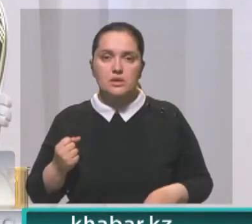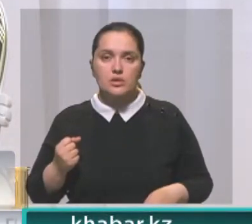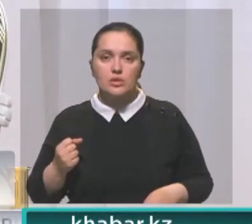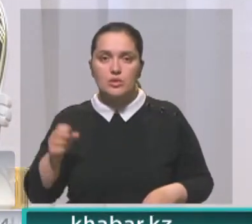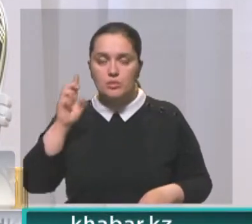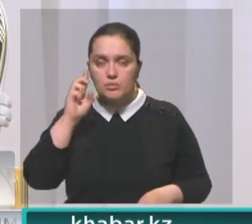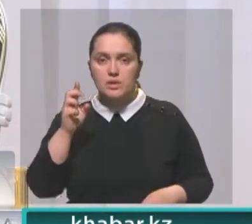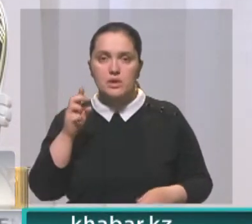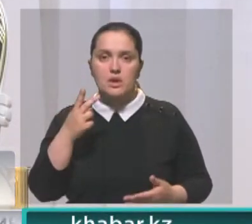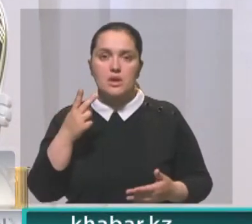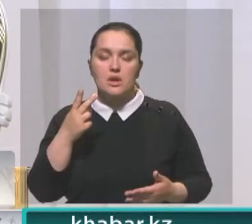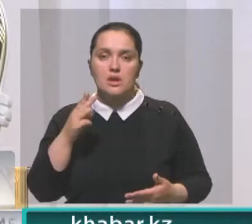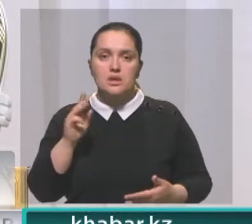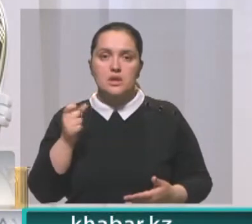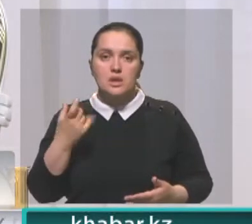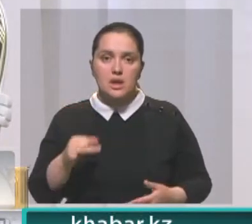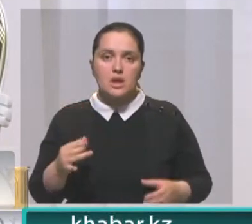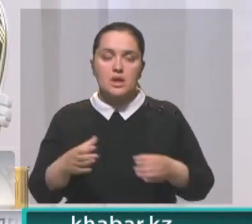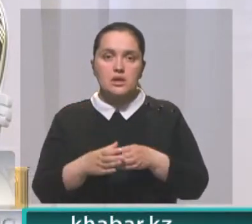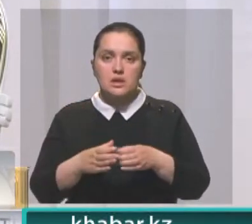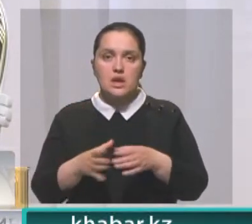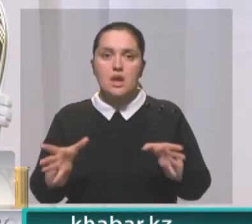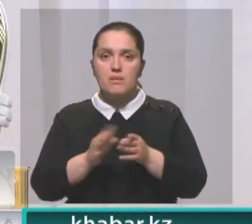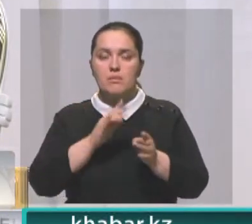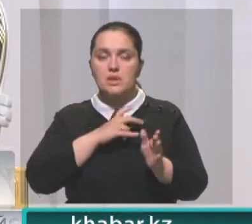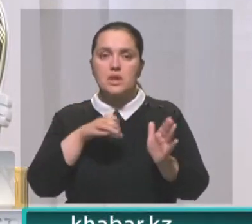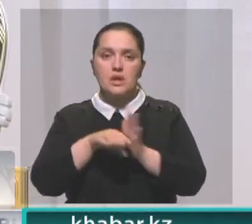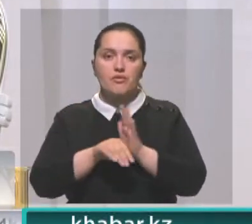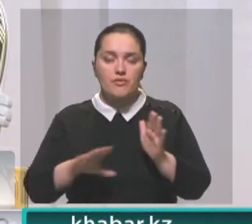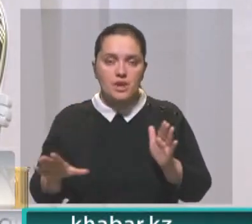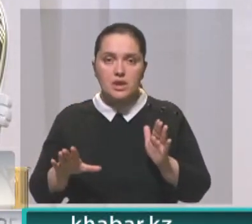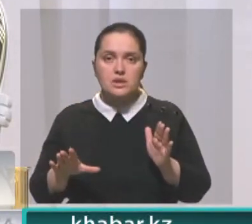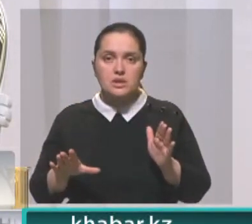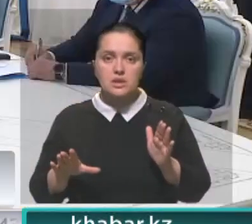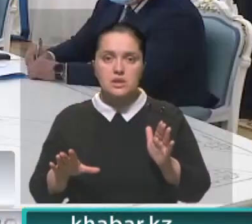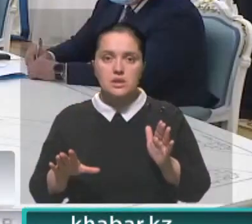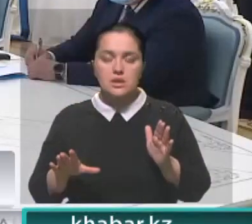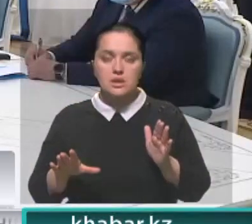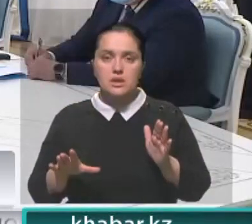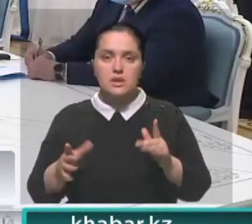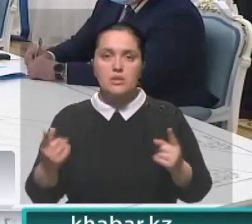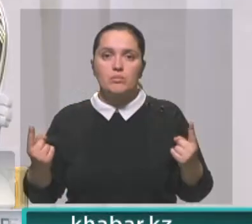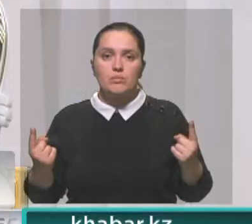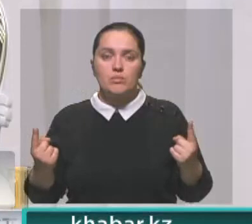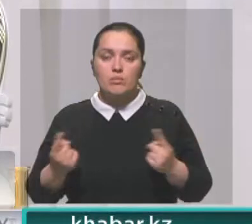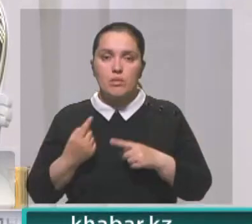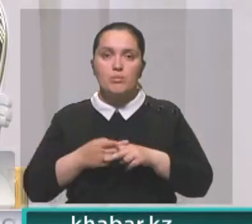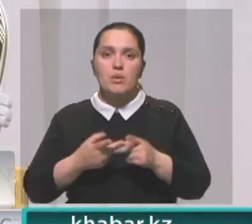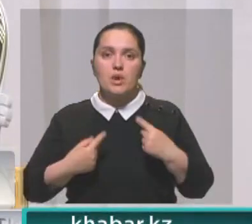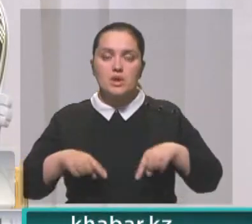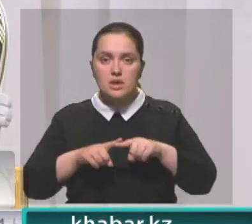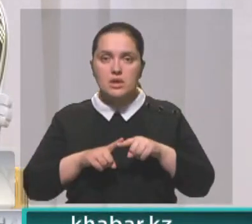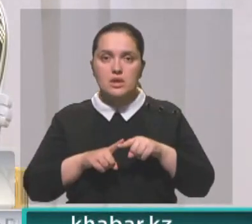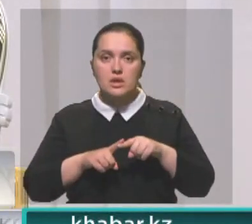И показательность, что Шанхайская организация сотрудничества не является конференциальной по своей сути. Эта организация